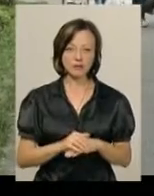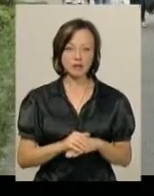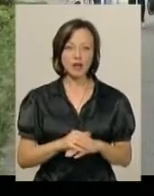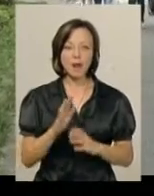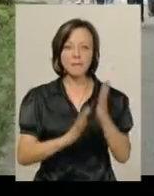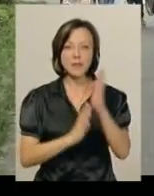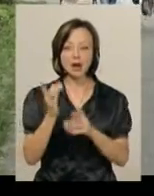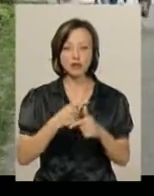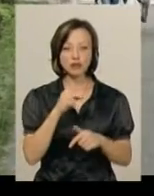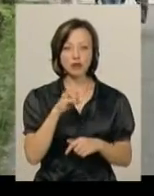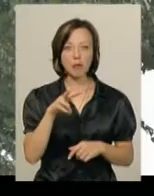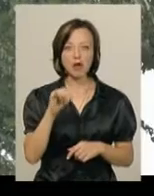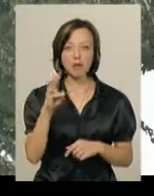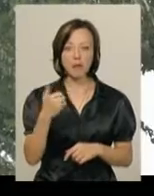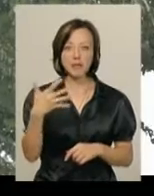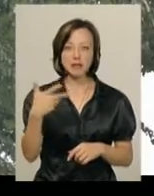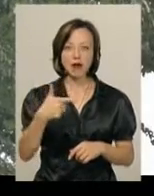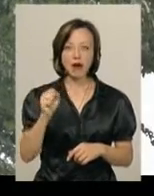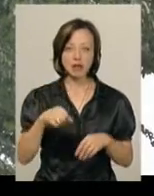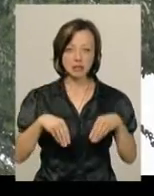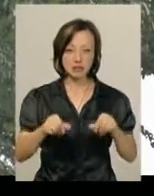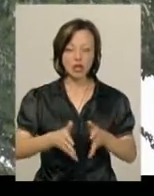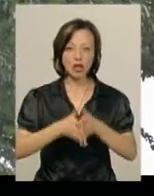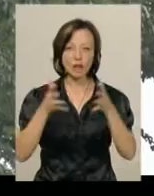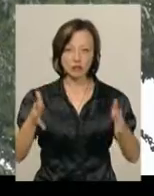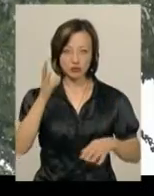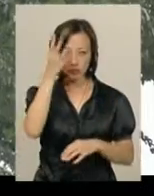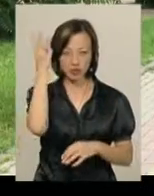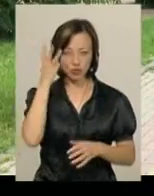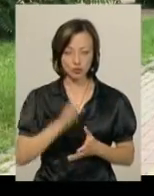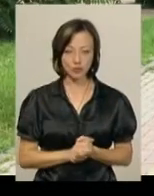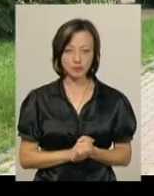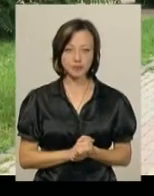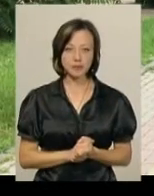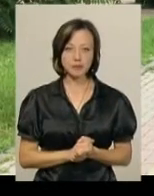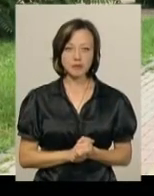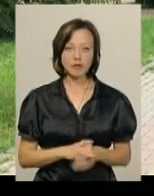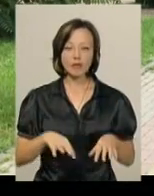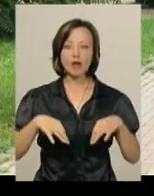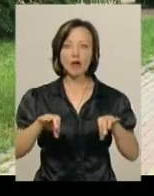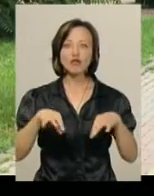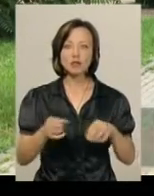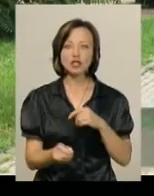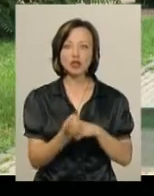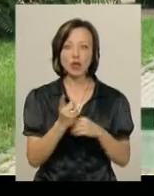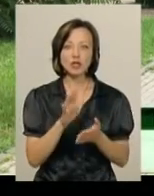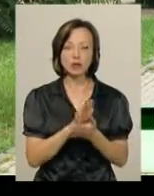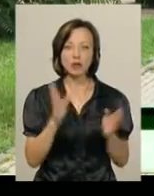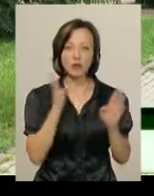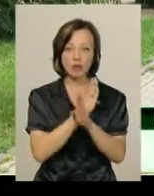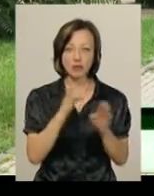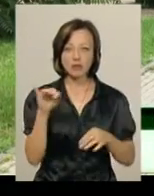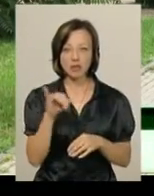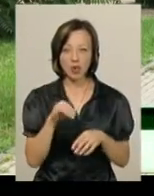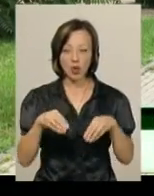парк імні Чекмана займає 50 гектарів землі. Він найбільший в обласному центрі. Автомобіль – це джерело забруднення, як повітря, так і